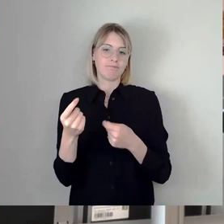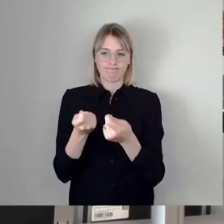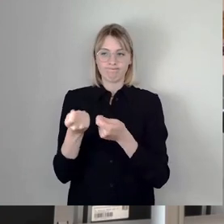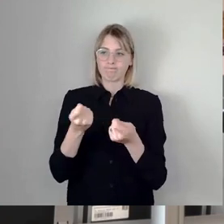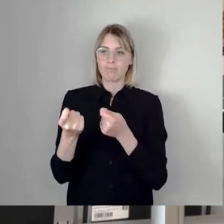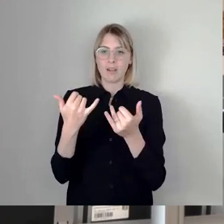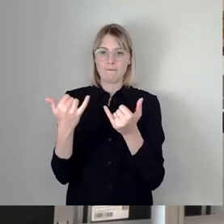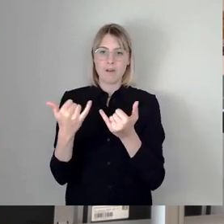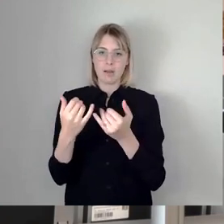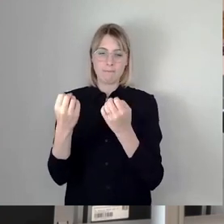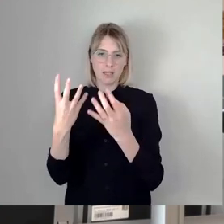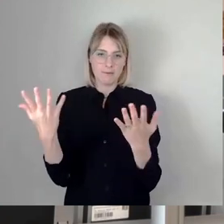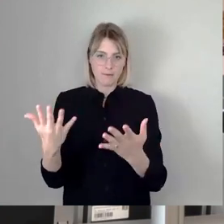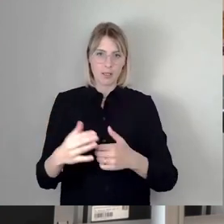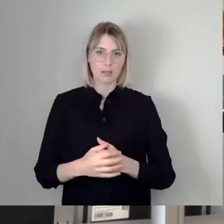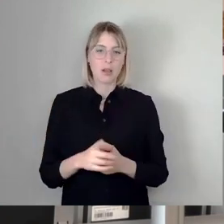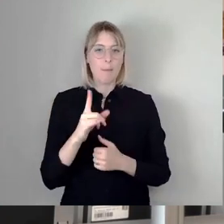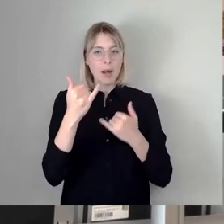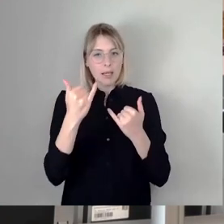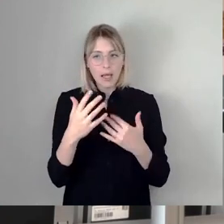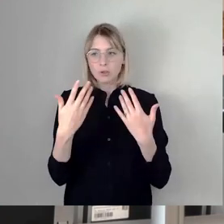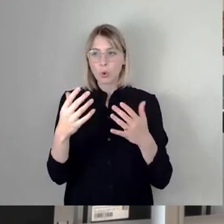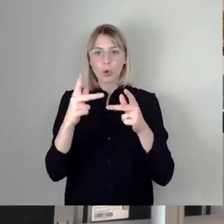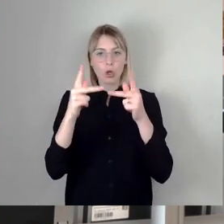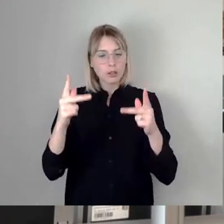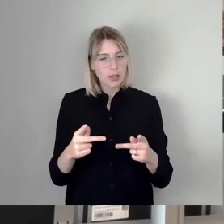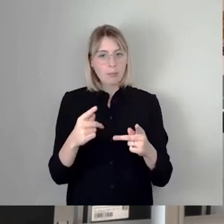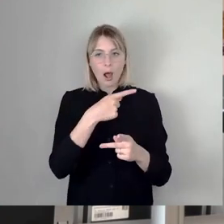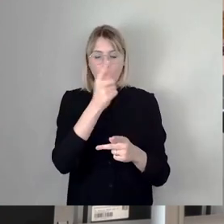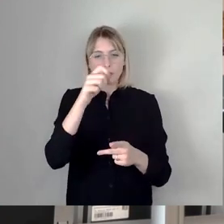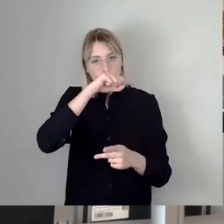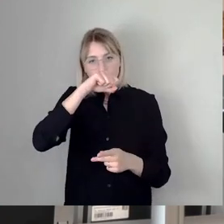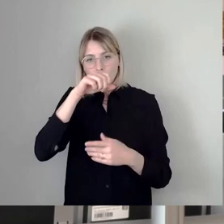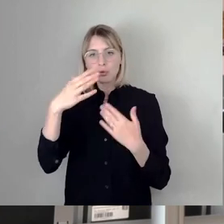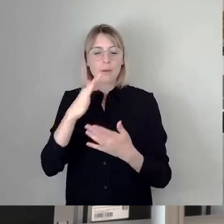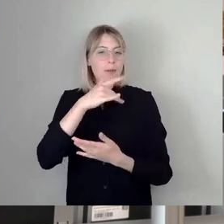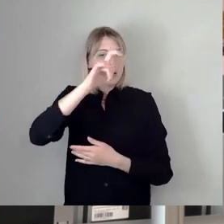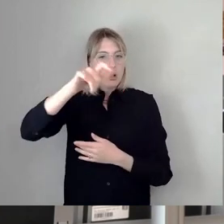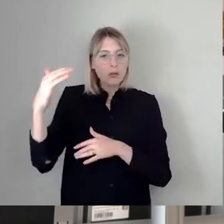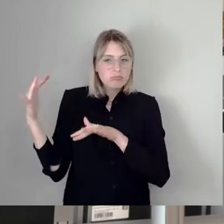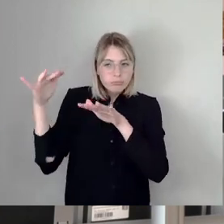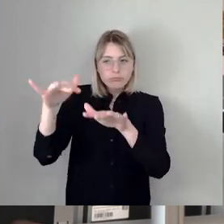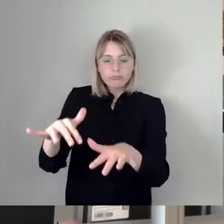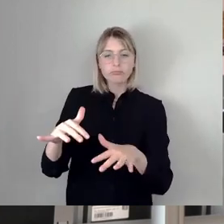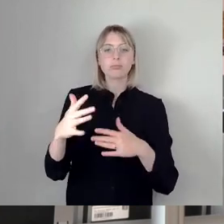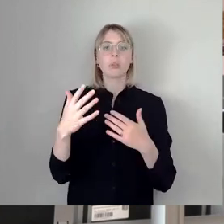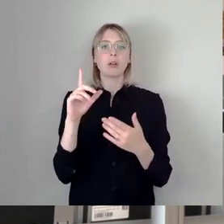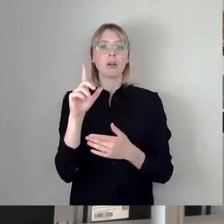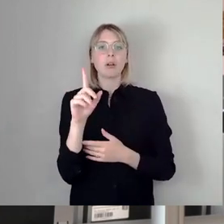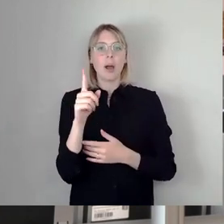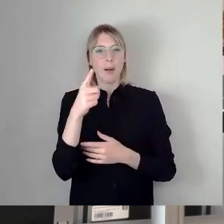jetzt dort stattfindet, ist beliebt, da gehen viele, viele Leute hin, alle finden das gut und die sollten schon wissen, dass die Linke